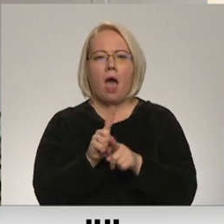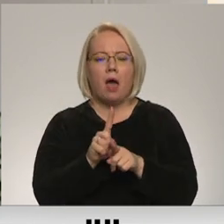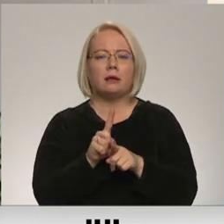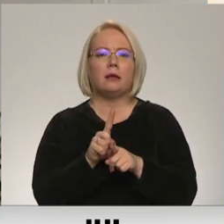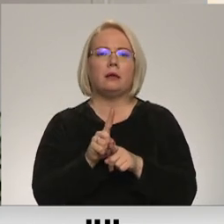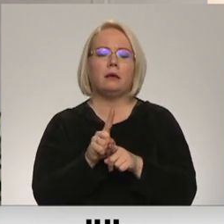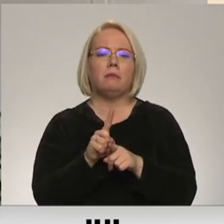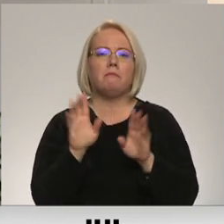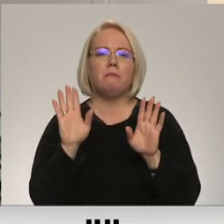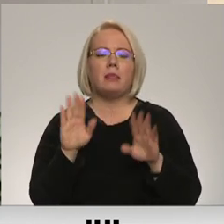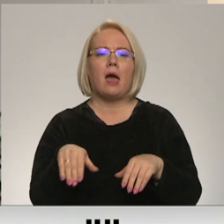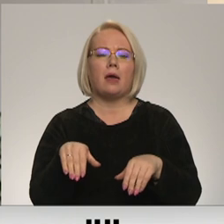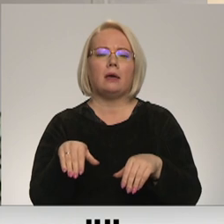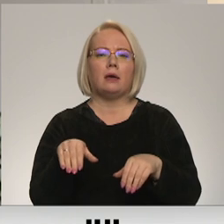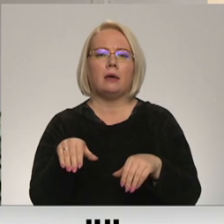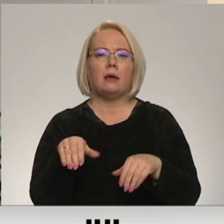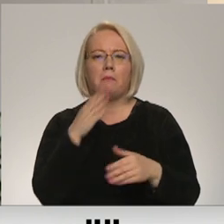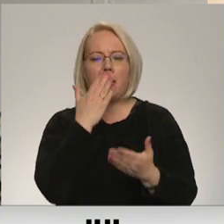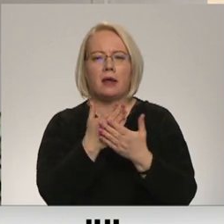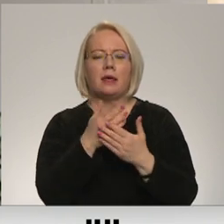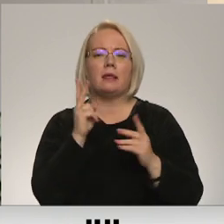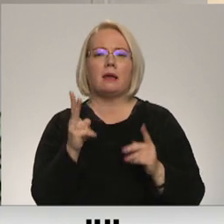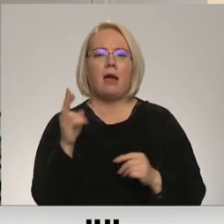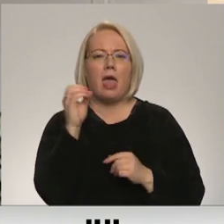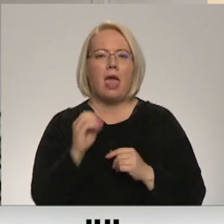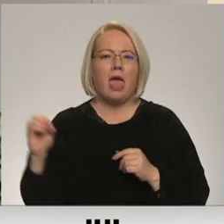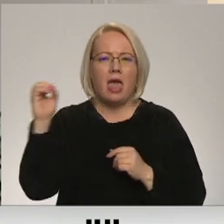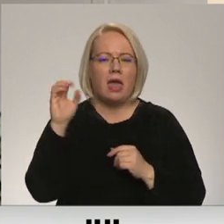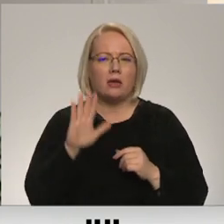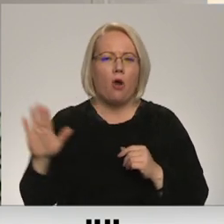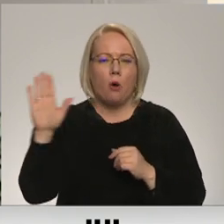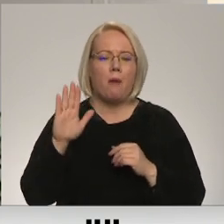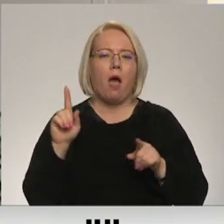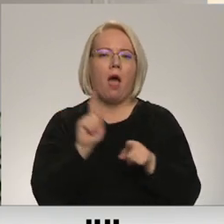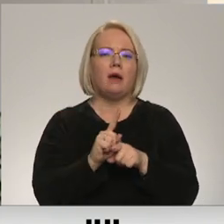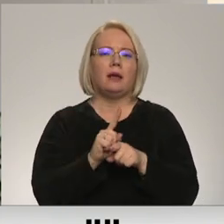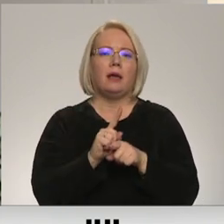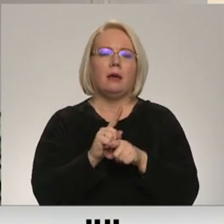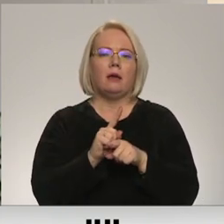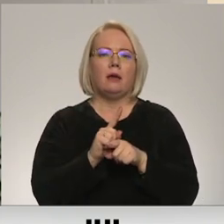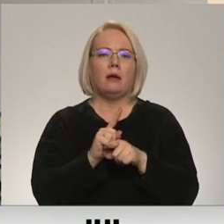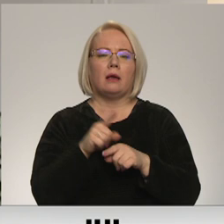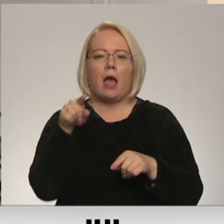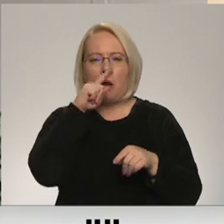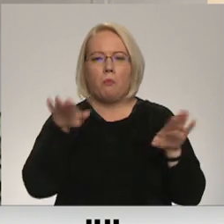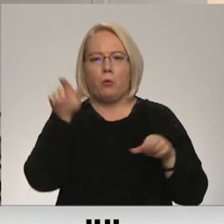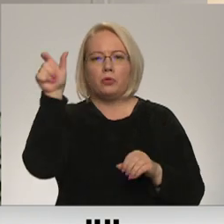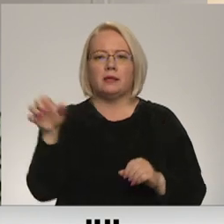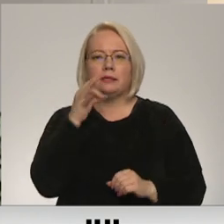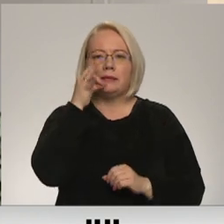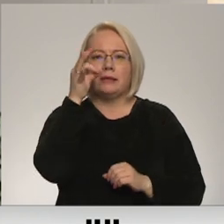arī pateisītu rietumu pasauli par nocitēšu Vladimira Putino